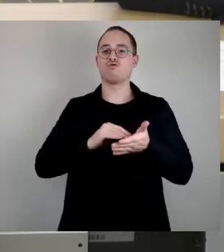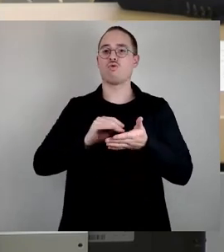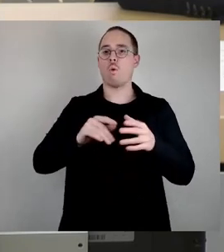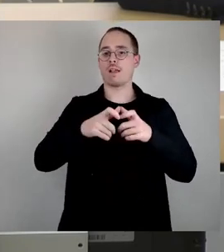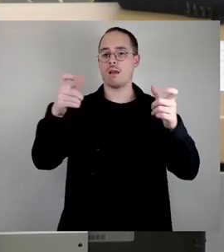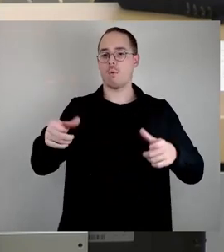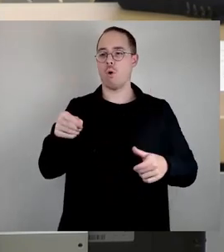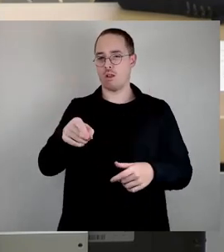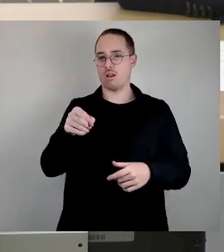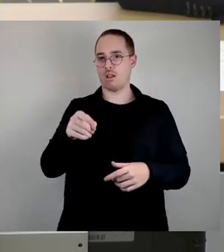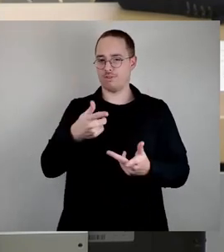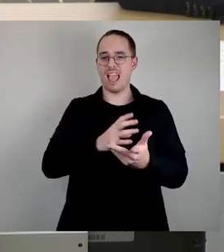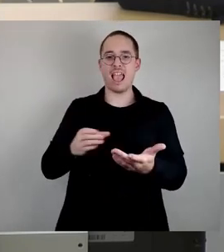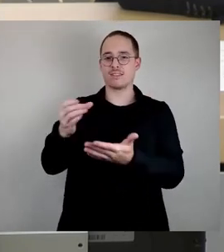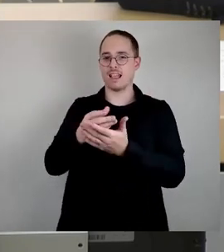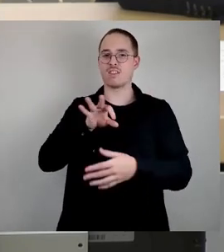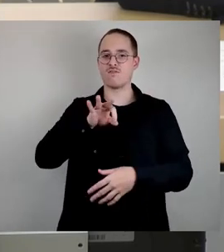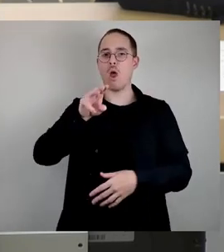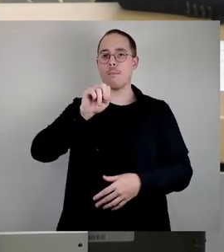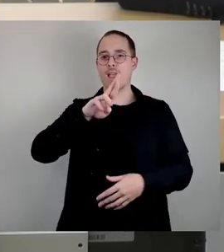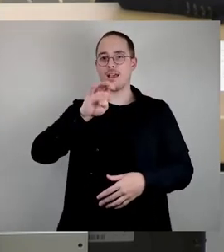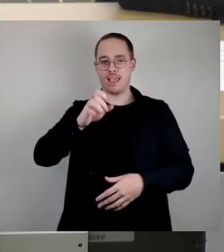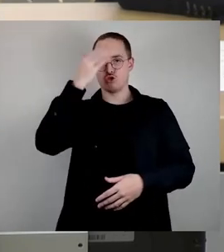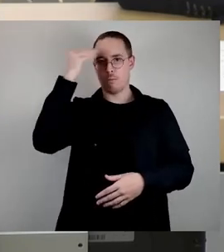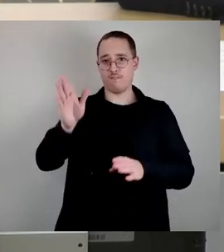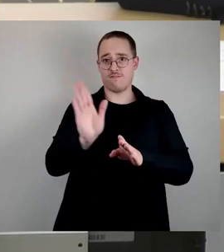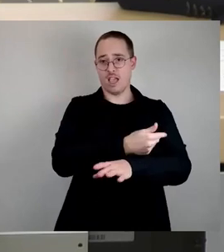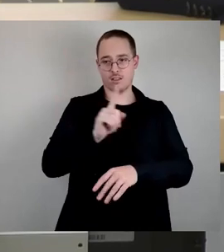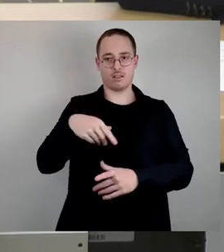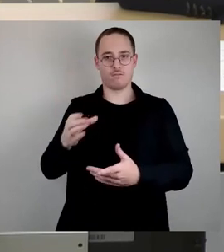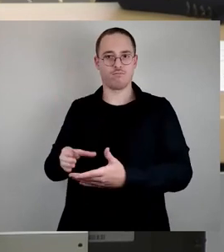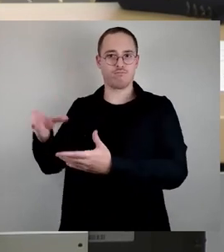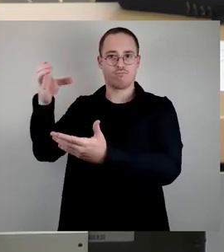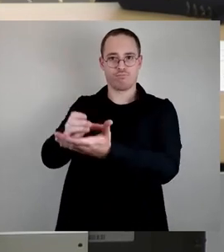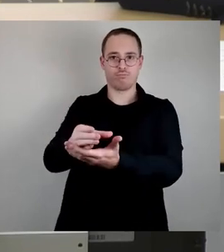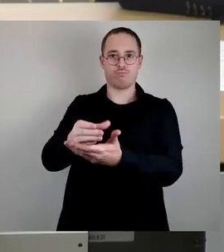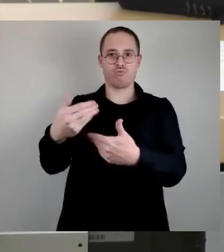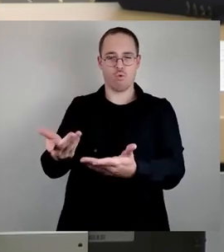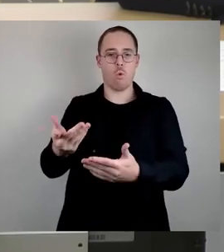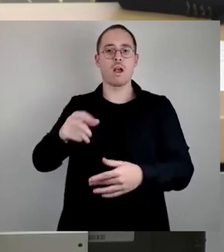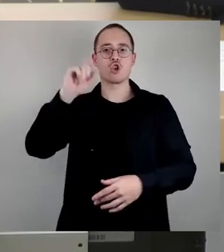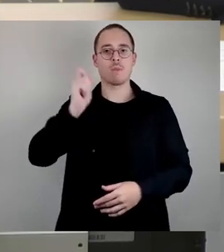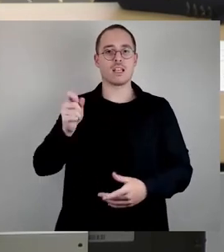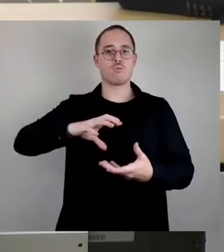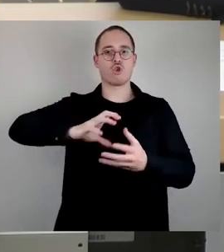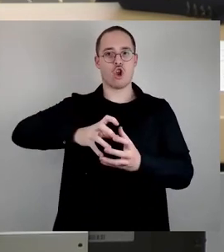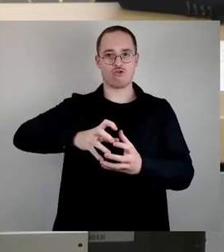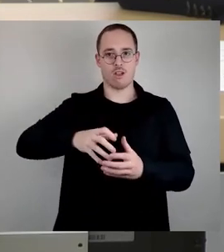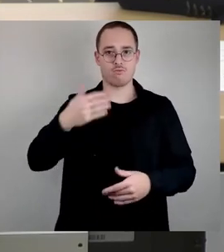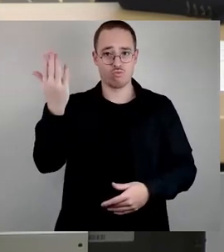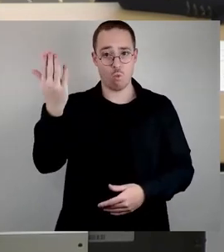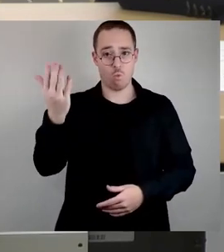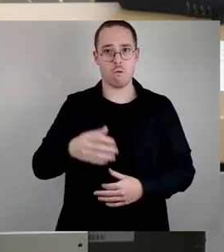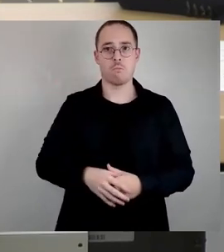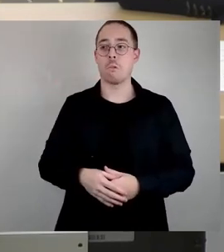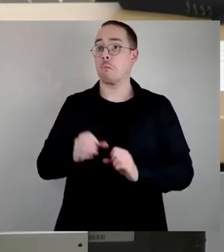wegfallenden MAEs im Standortnähe zum Gymnasium Dresden-Klotsche geschaffen werden soll. Ja, fordern kann man viel, aber Frau